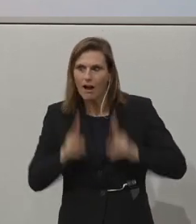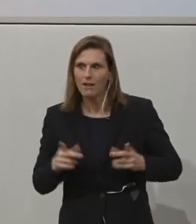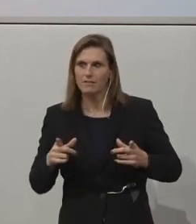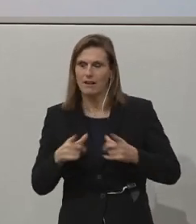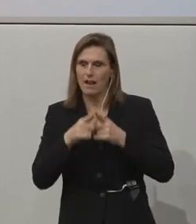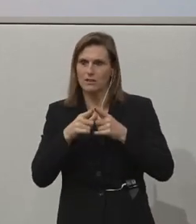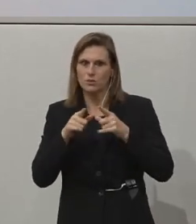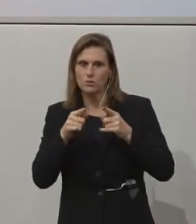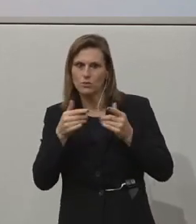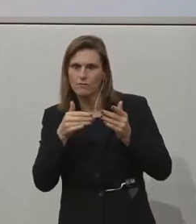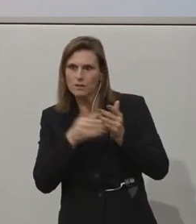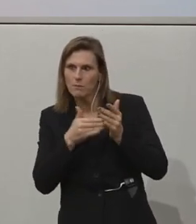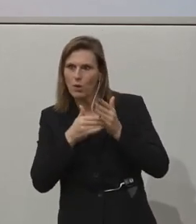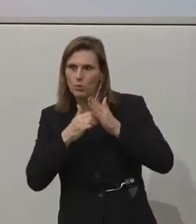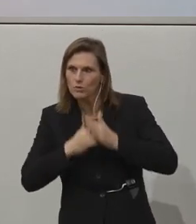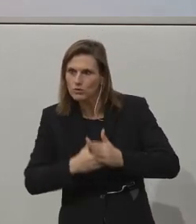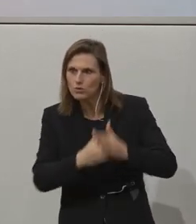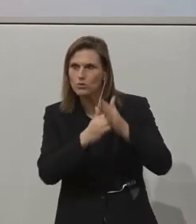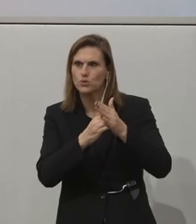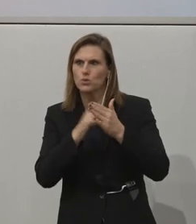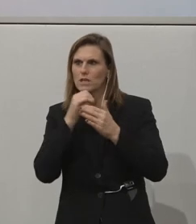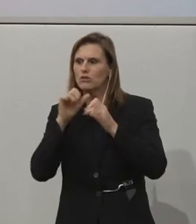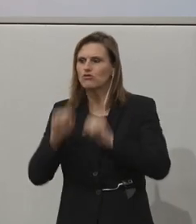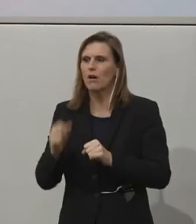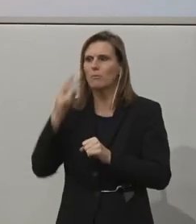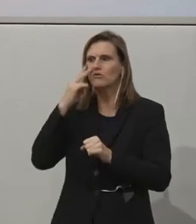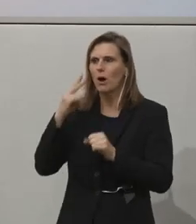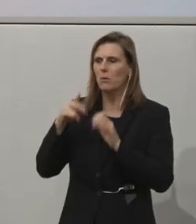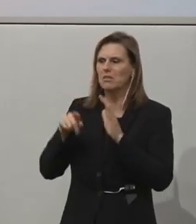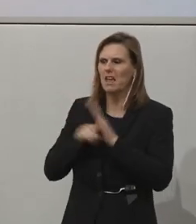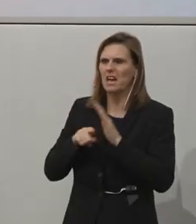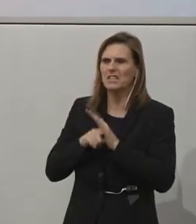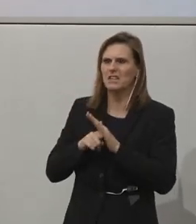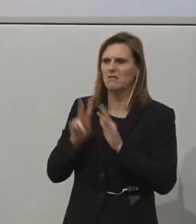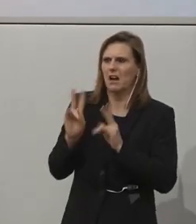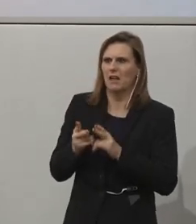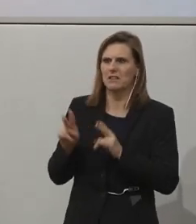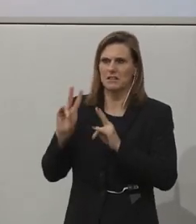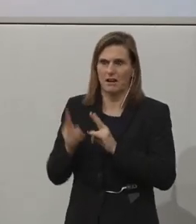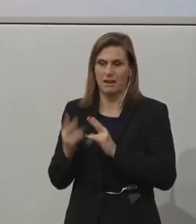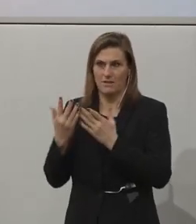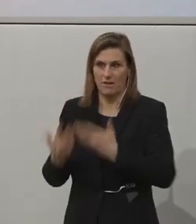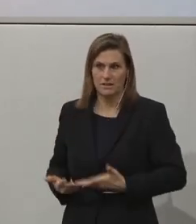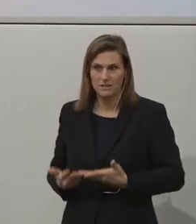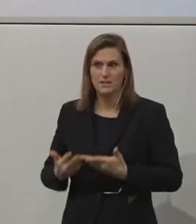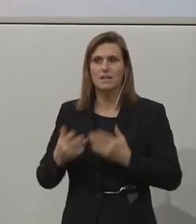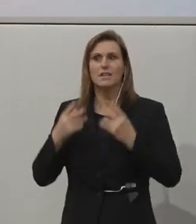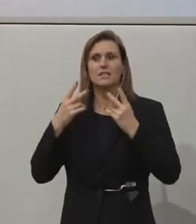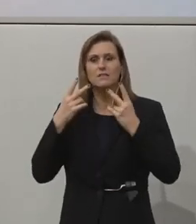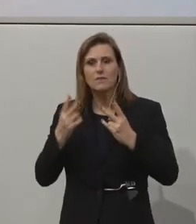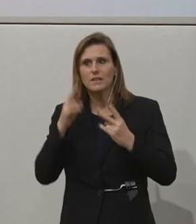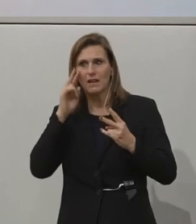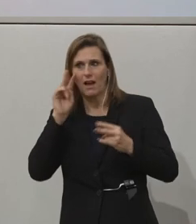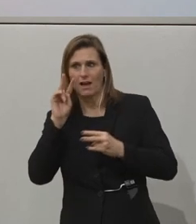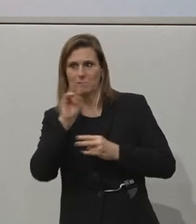notwendige Unterstützung bekommen und nicht, dass wir darauf schauen, was können sie nicht. Das ist ein äußerst wichtiger Aspekt und